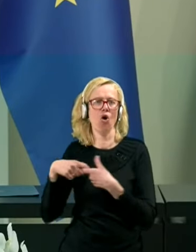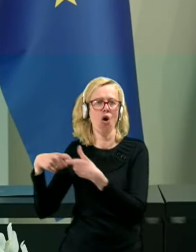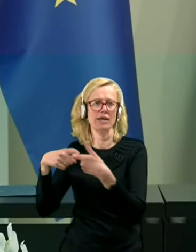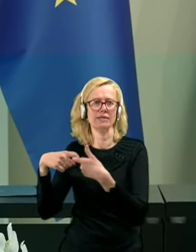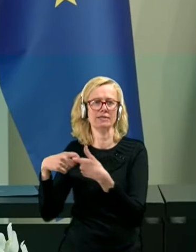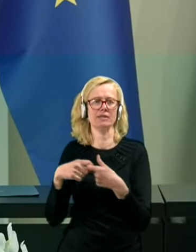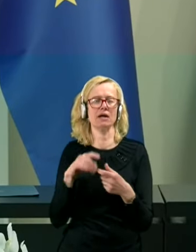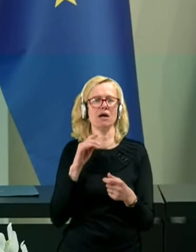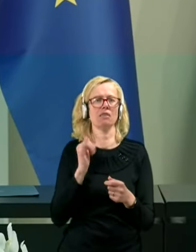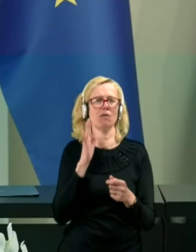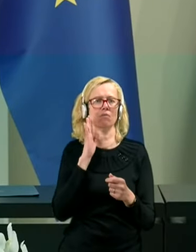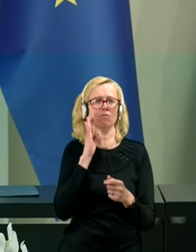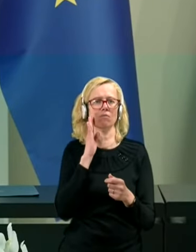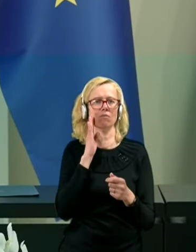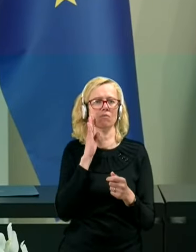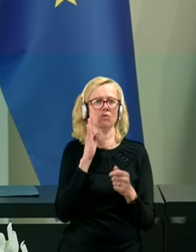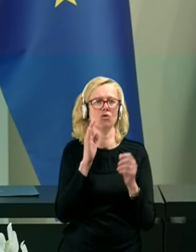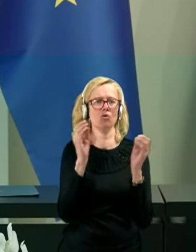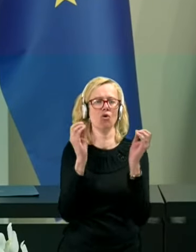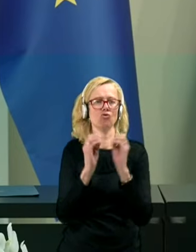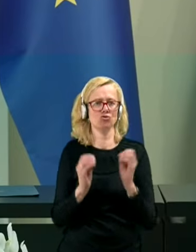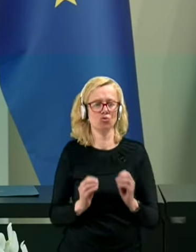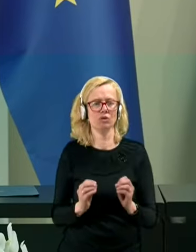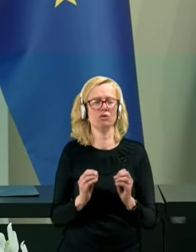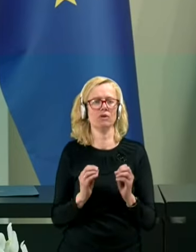da bo konstruktivna opozicija.